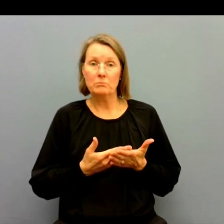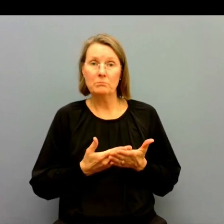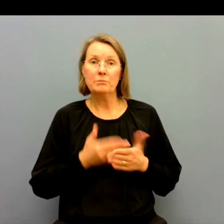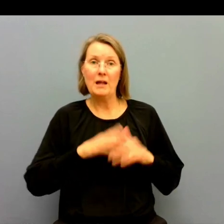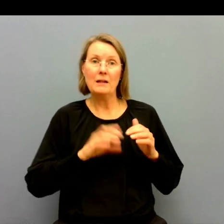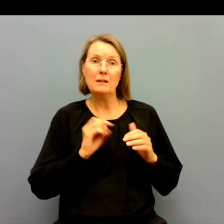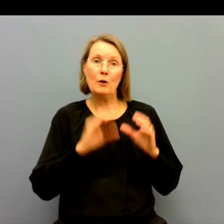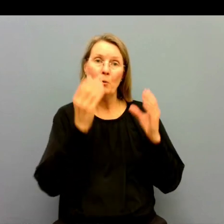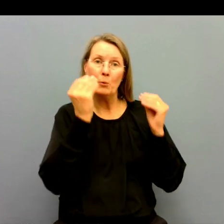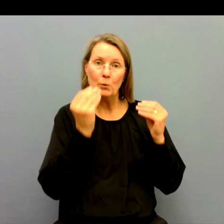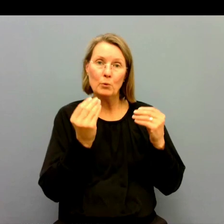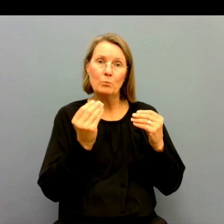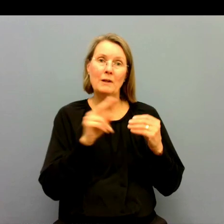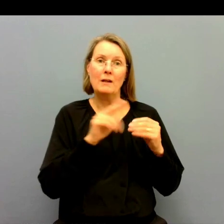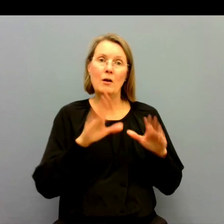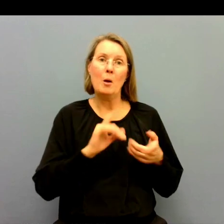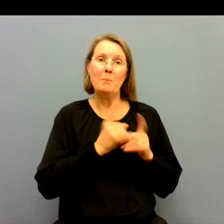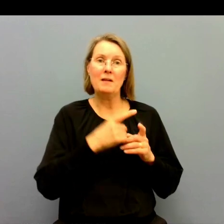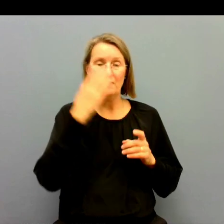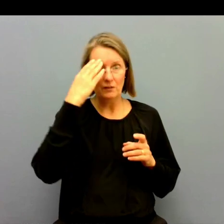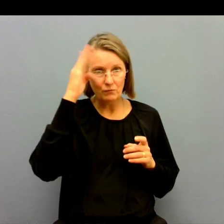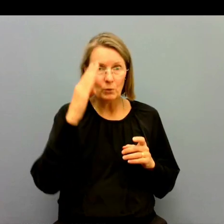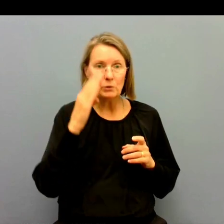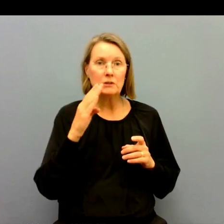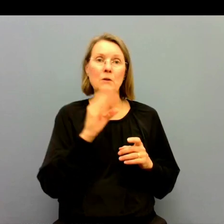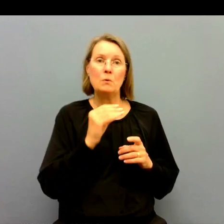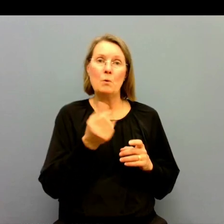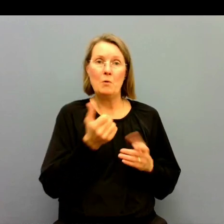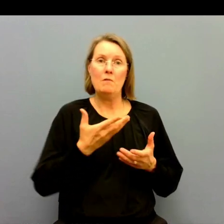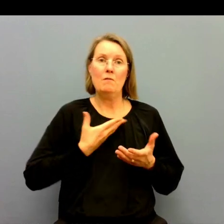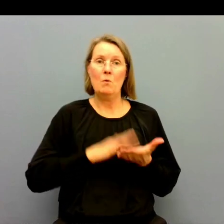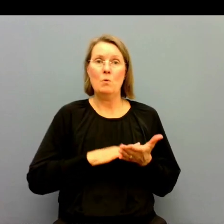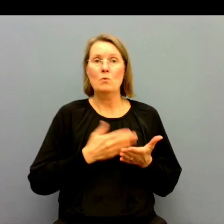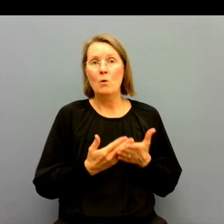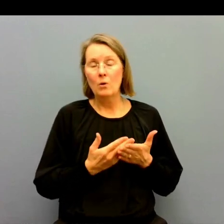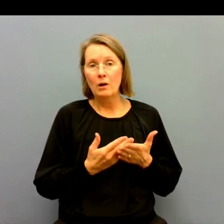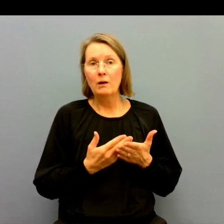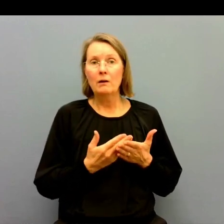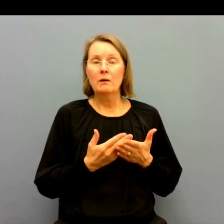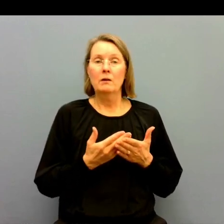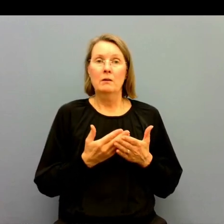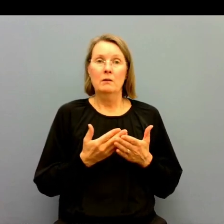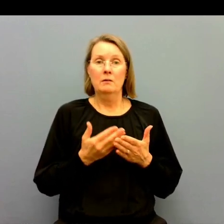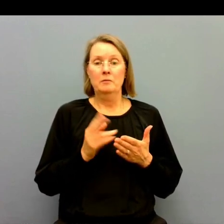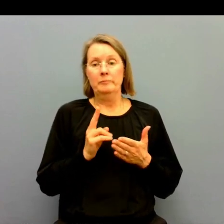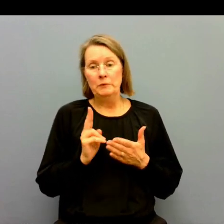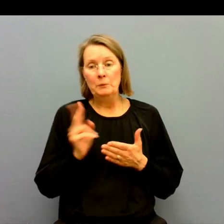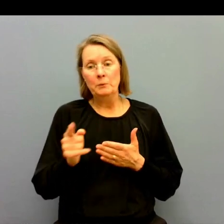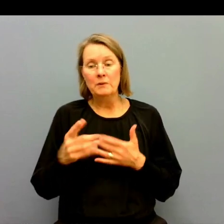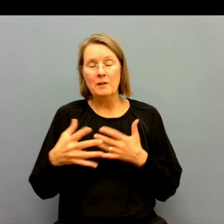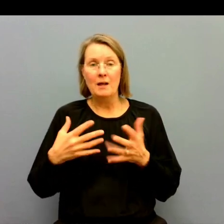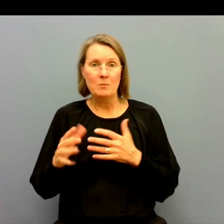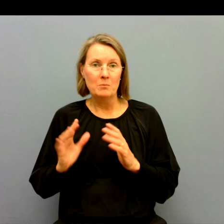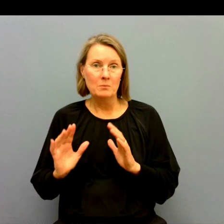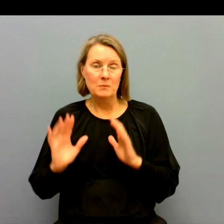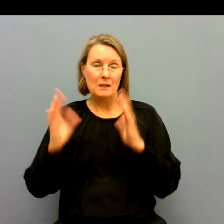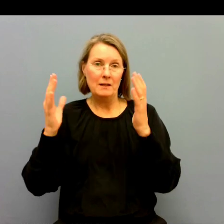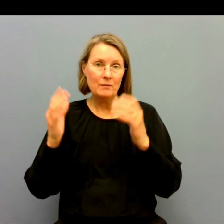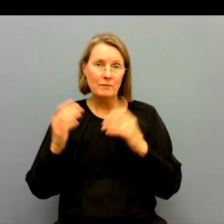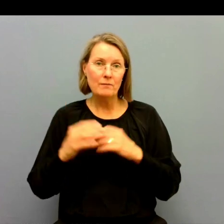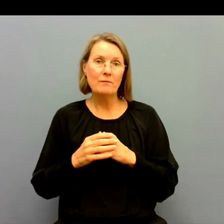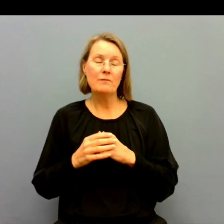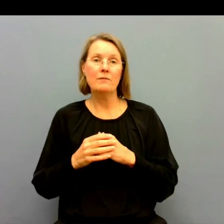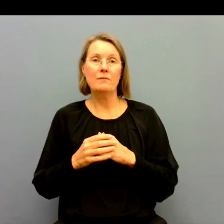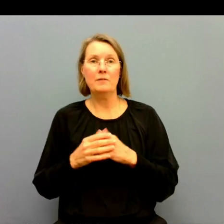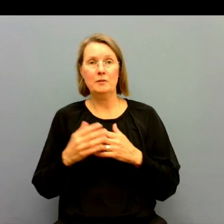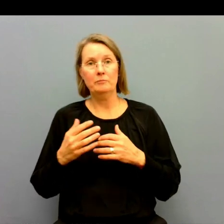utbildning. Även när man har blivit vuxen. Har möjlighet till tolk under de delarna. Komma ut i arbetslivet